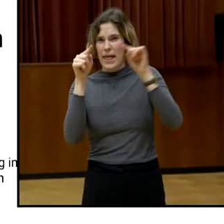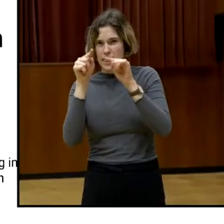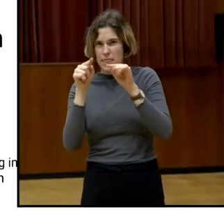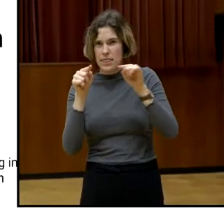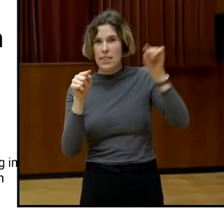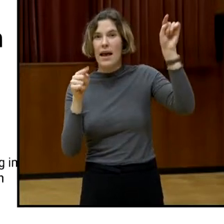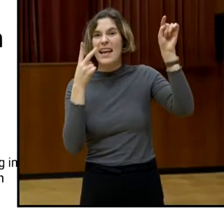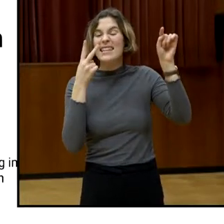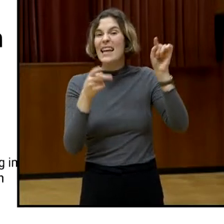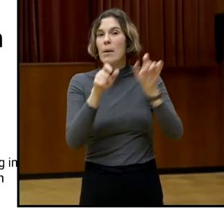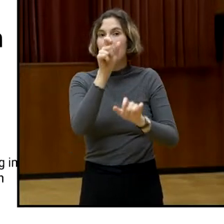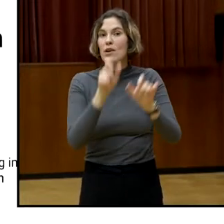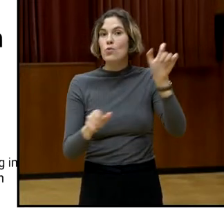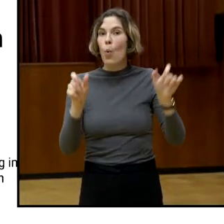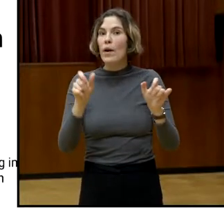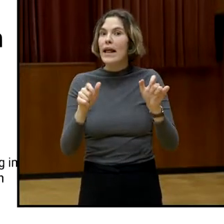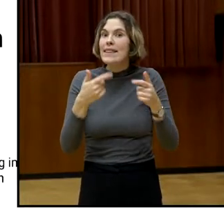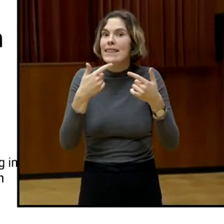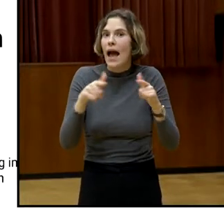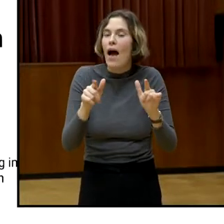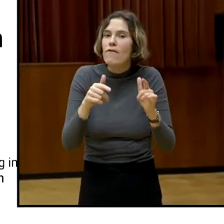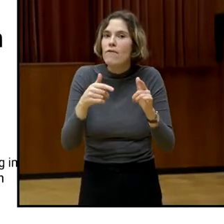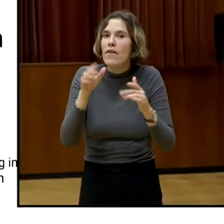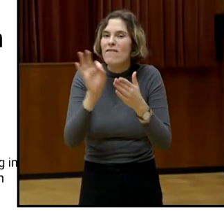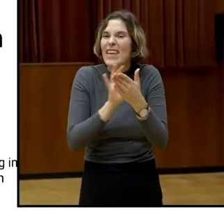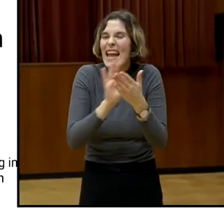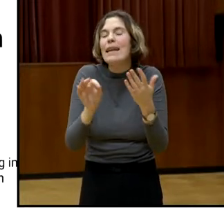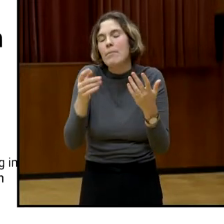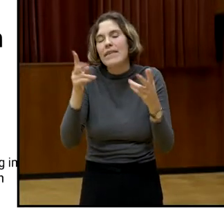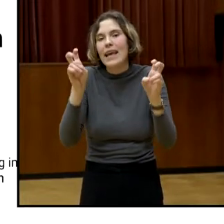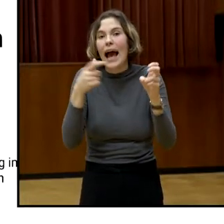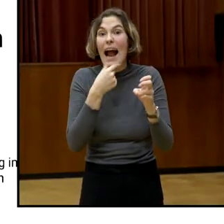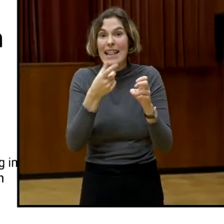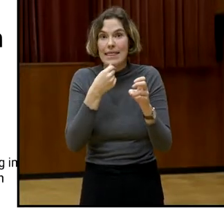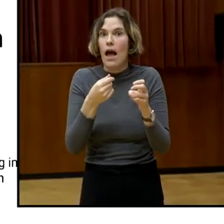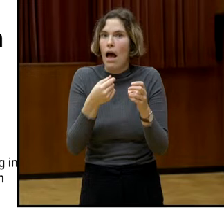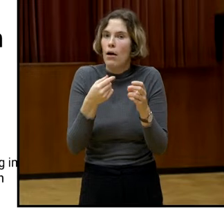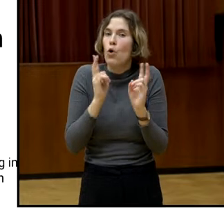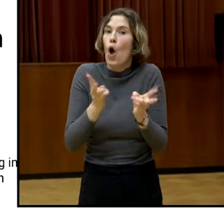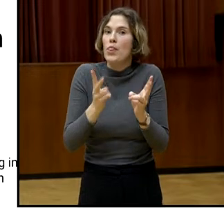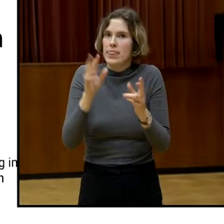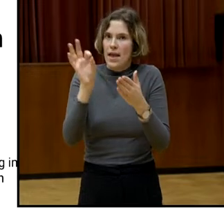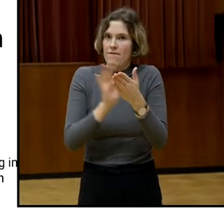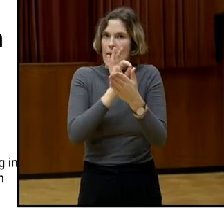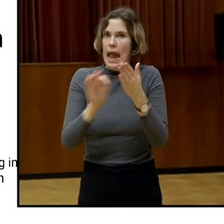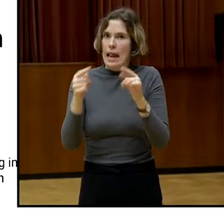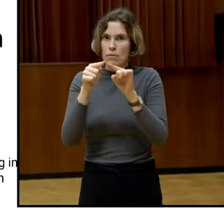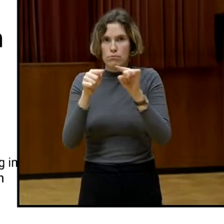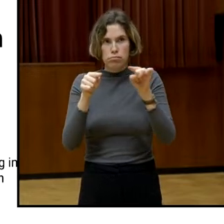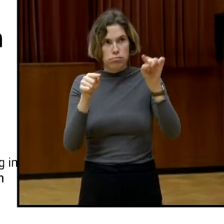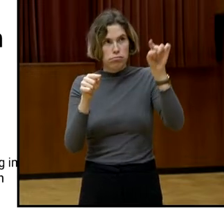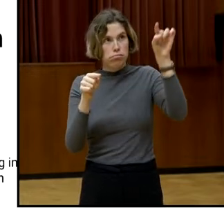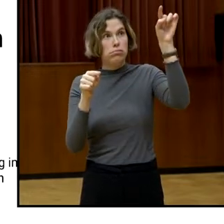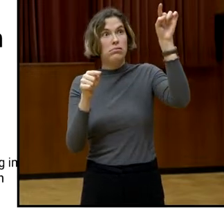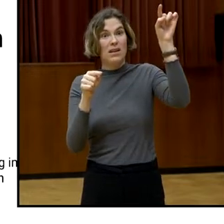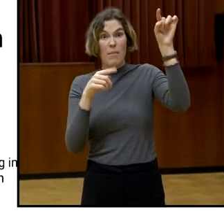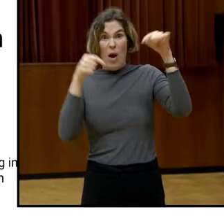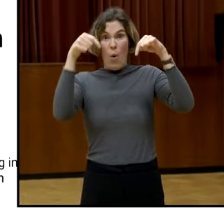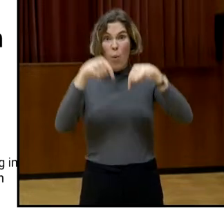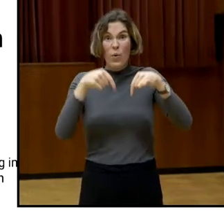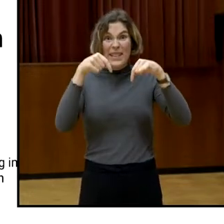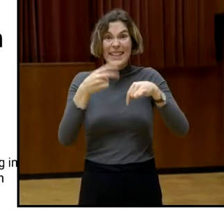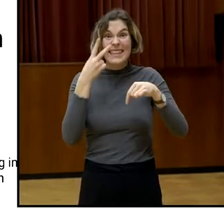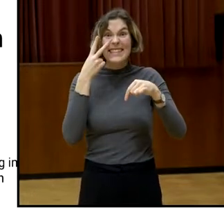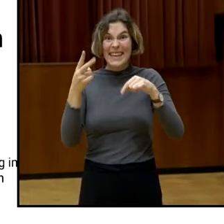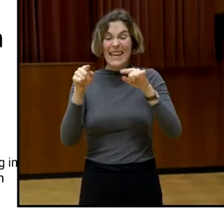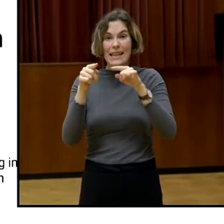deutlich. Und die untere Kurve zeigt die Zahl der Wahlberechtigung. Und die Zahl der Wahlberechtigung sinkt. Und der